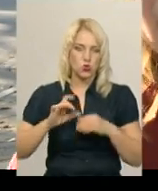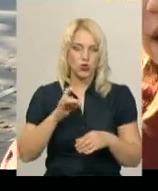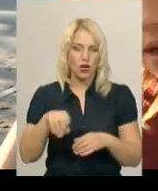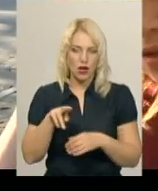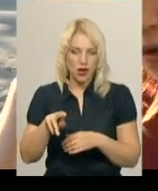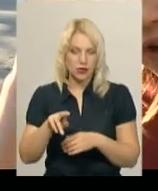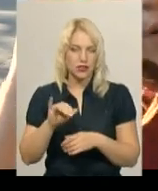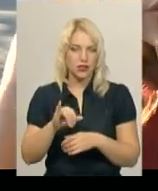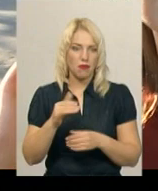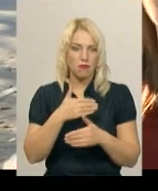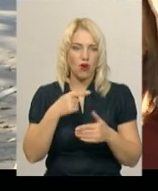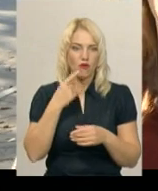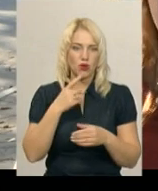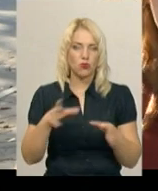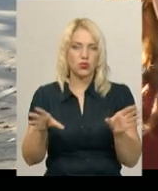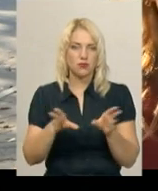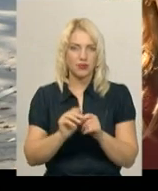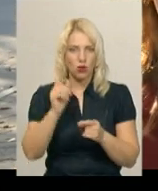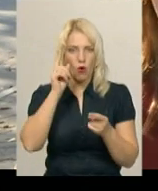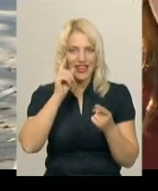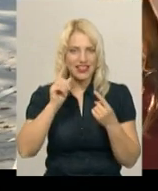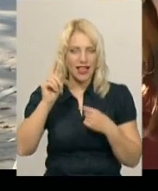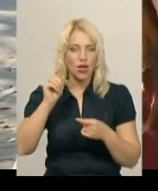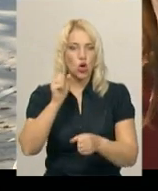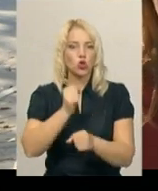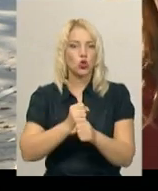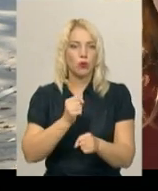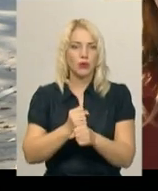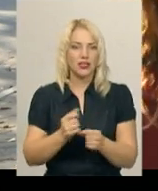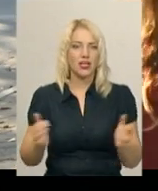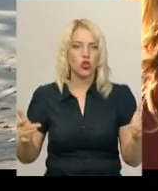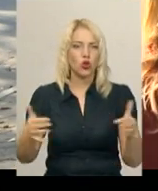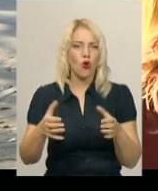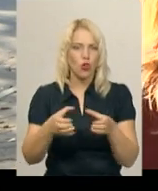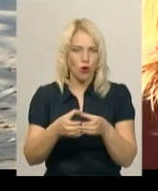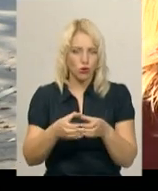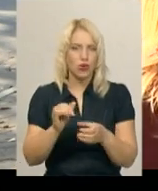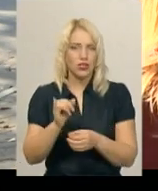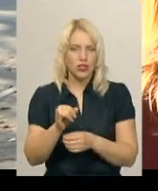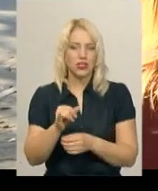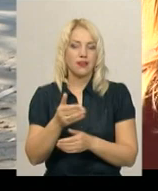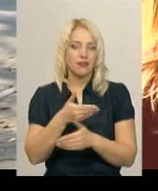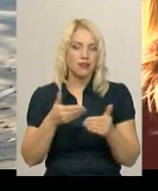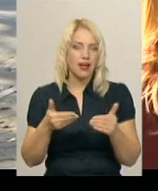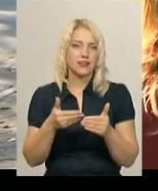ми говорили про спільну ідею зробити толоку. Нас підтримало